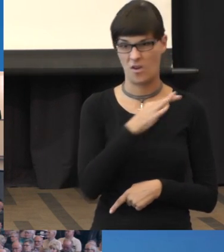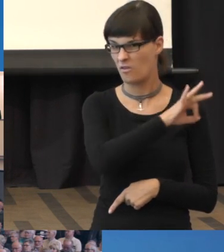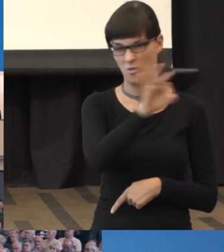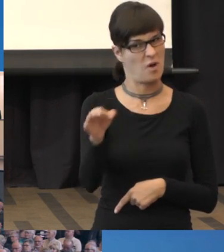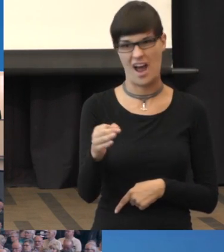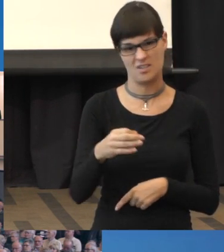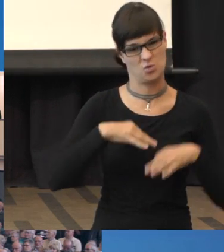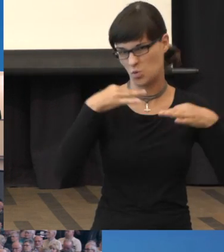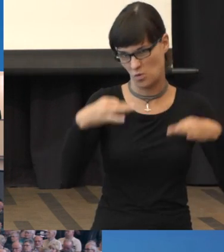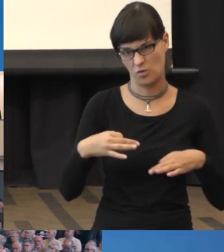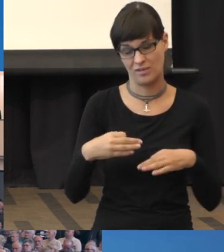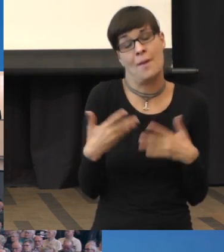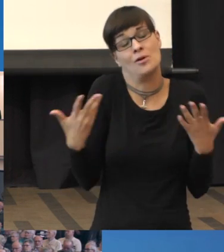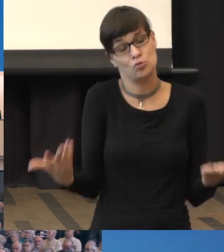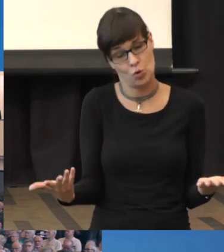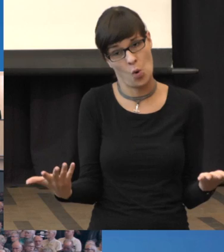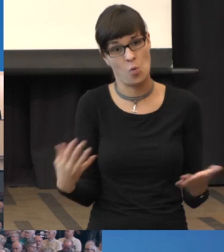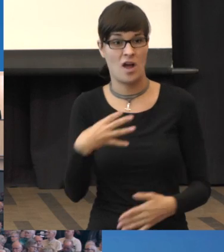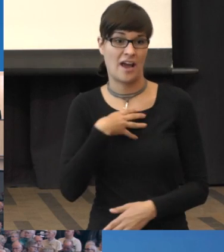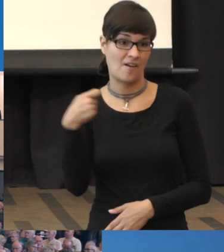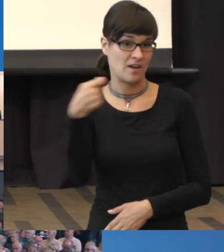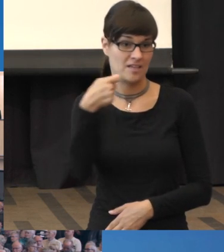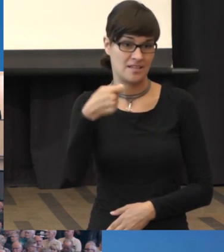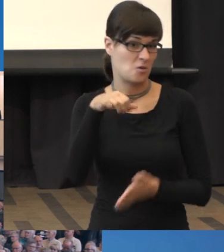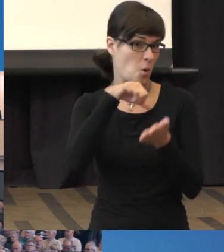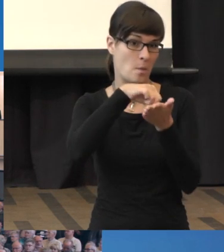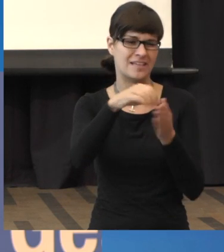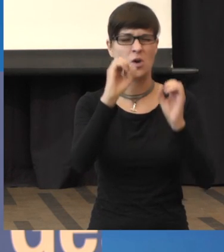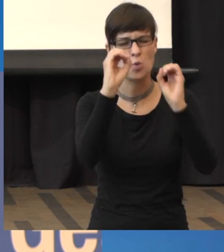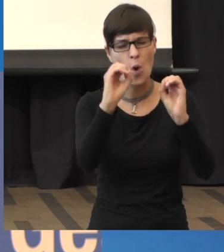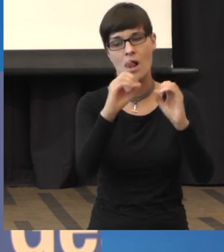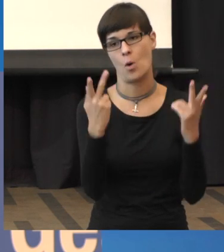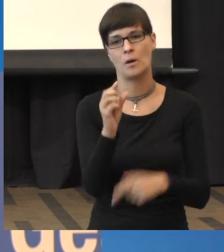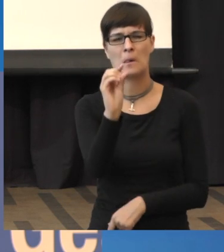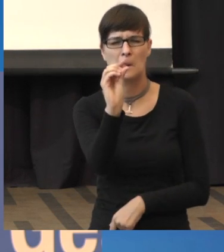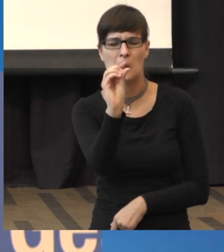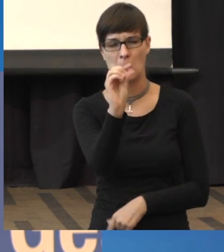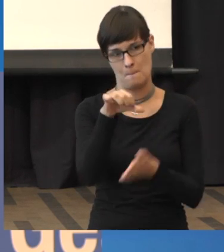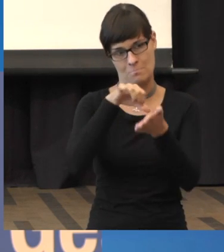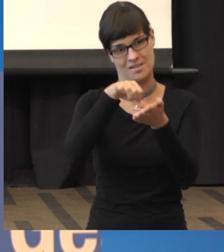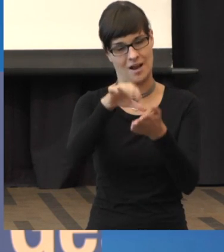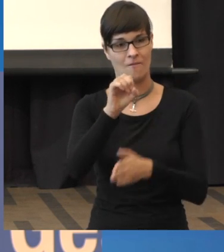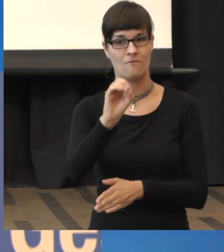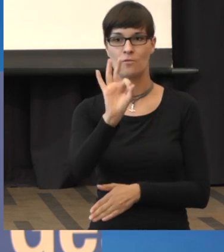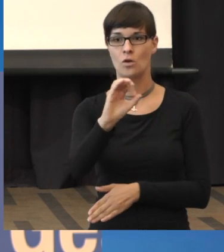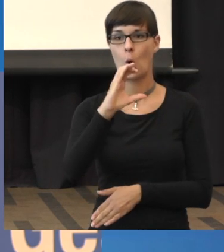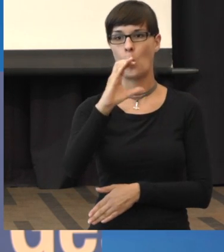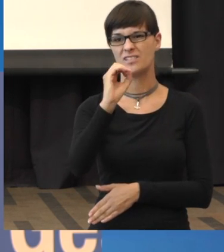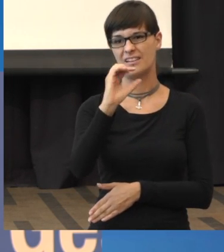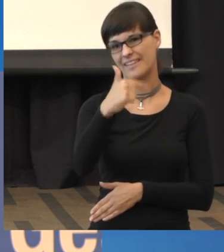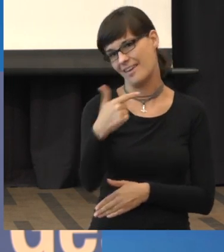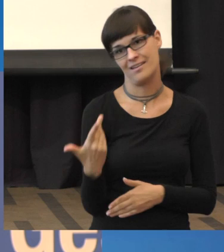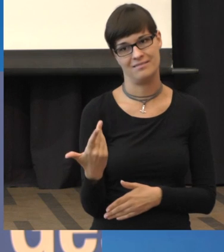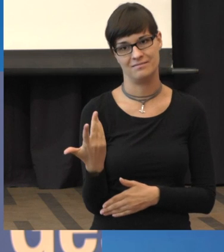Fakt ist es so, dass derzeit die Krankenkassen, die gesetzlichen Krankenkassen, eine OECD-Untersuchung nicht bezahlt. Die